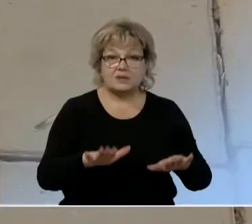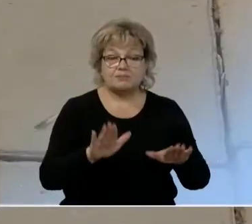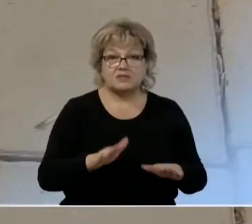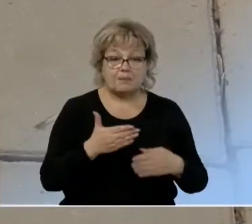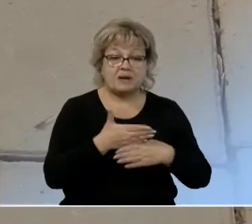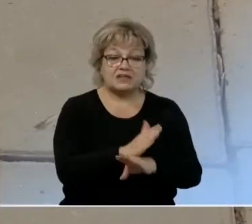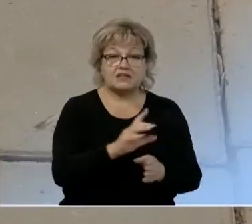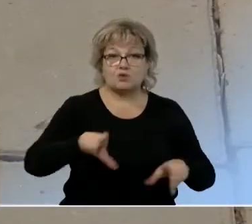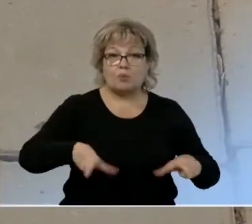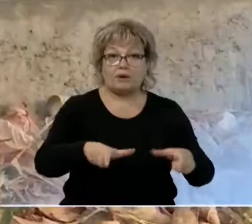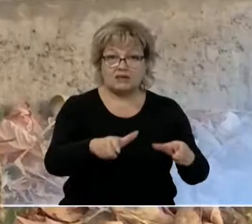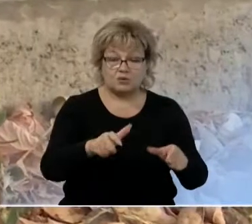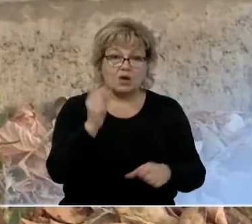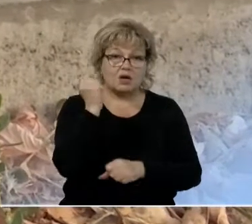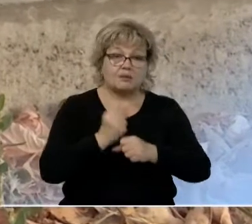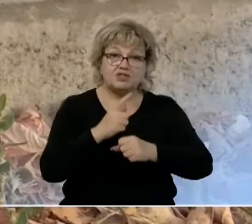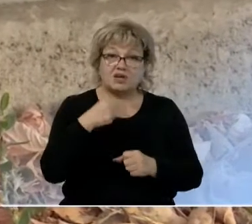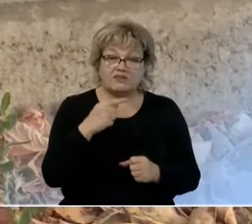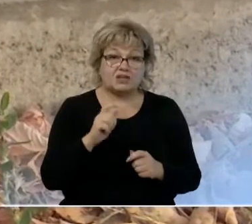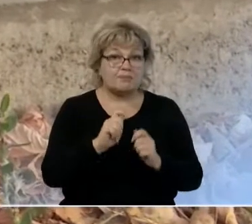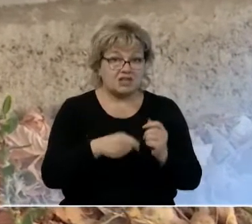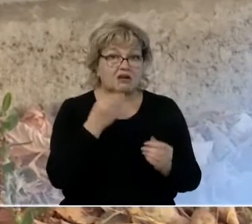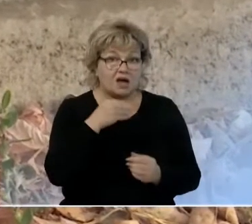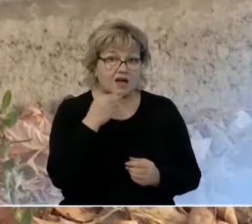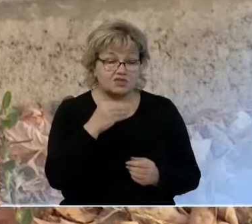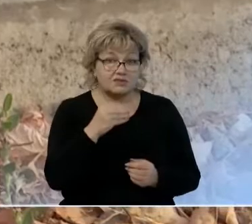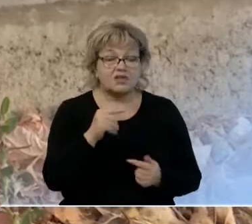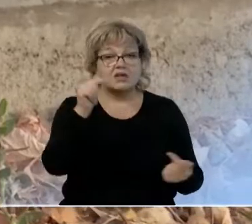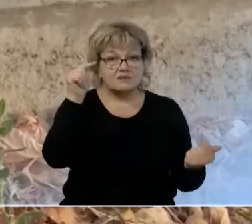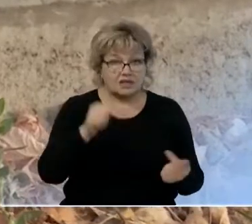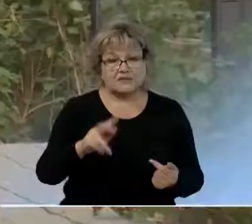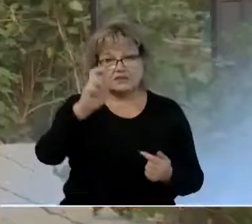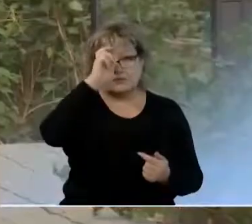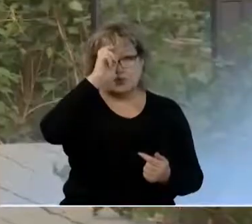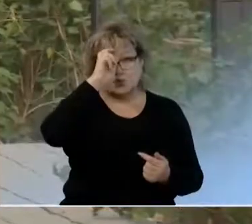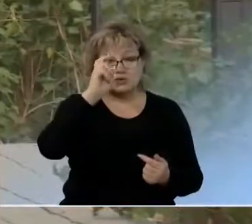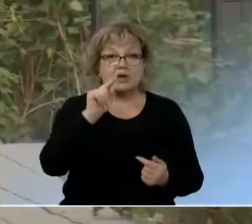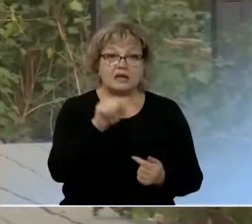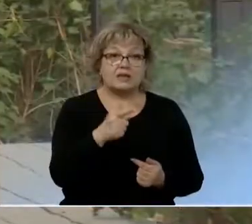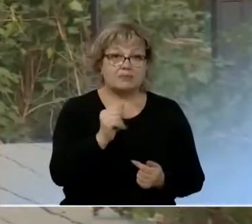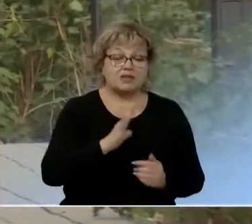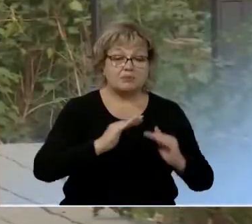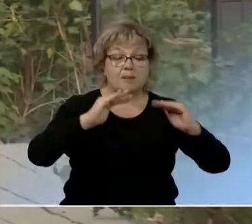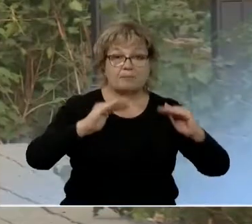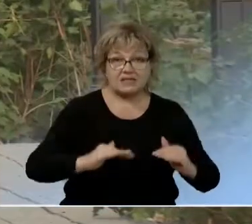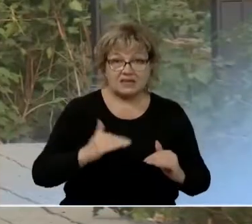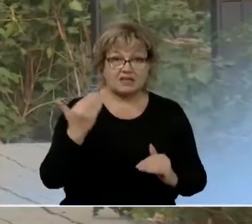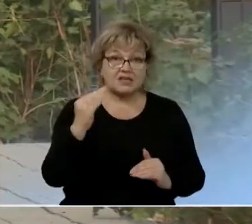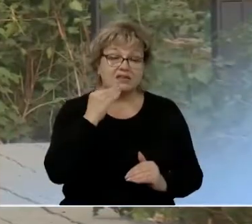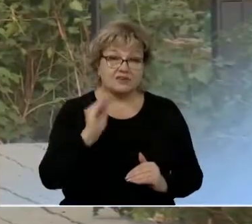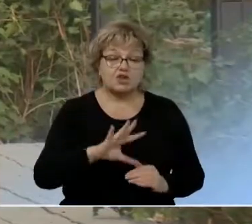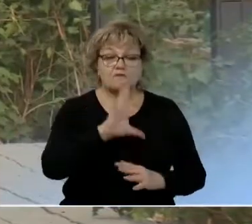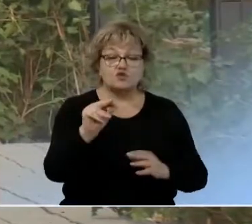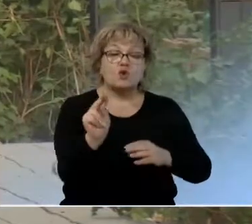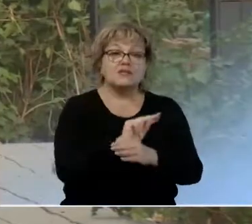потрескавшуюся плитку. Подрядчик твердит, материал качественный и соответствует ГУСТу. И там, где была просадка по их вине, уже